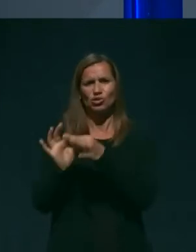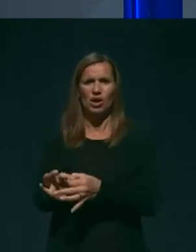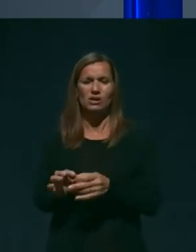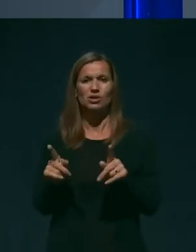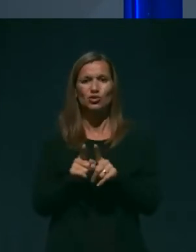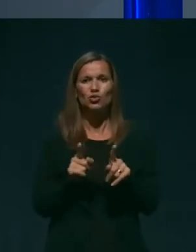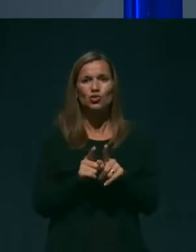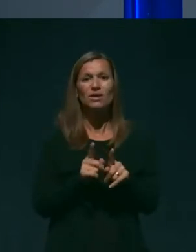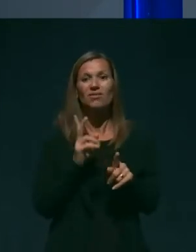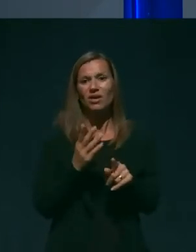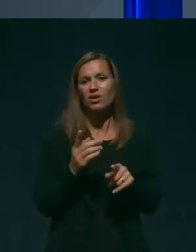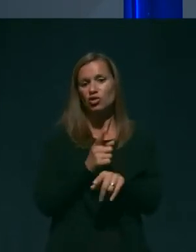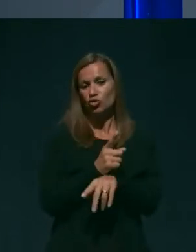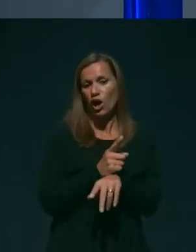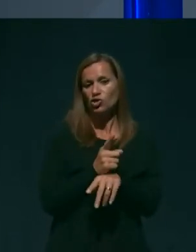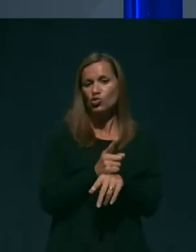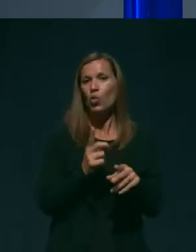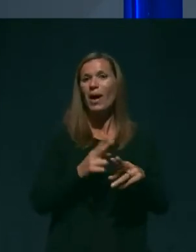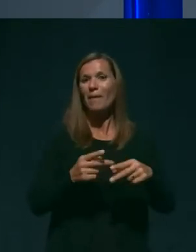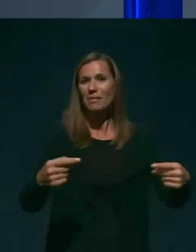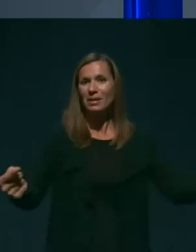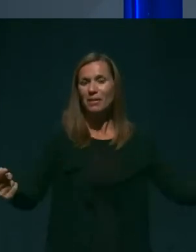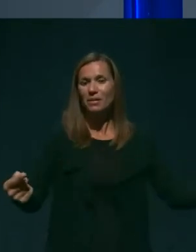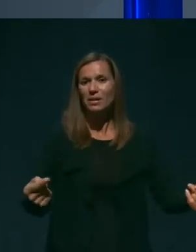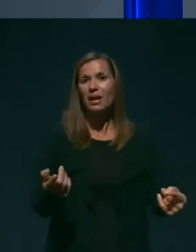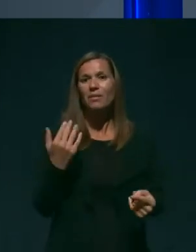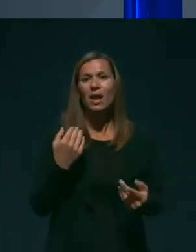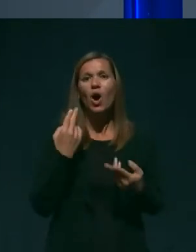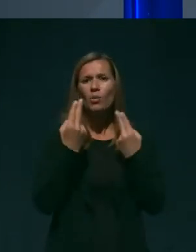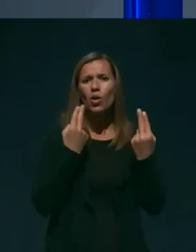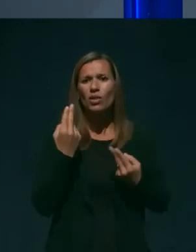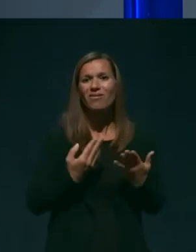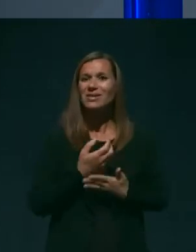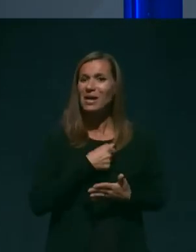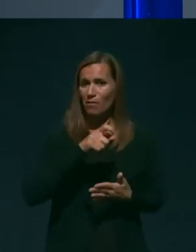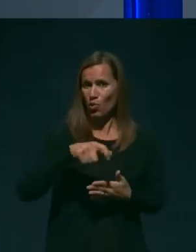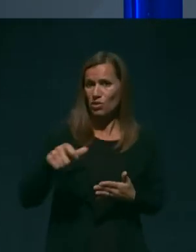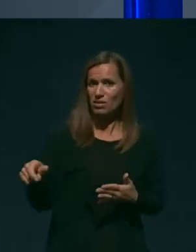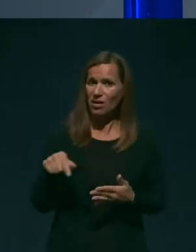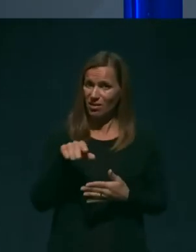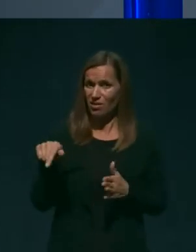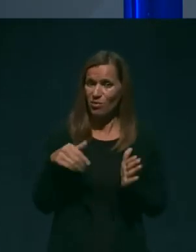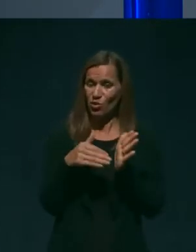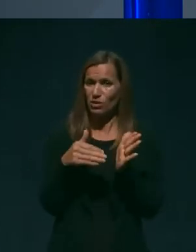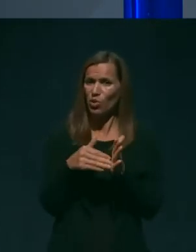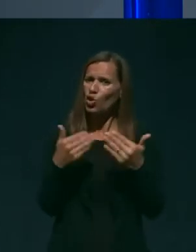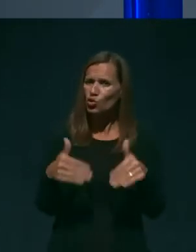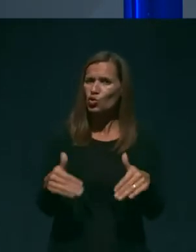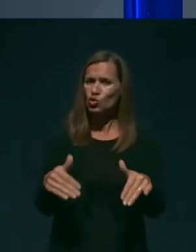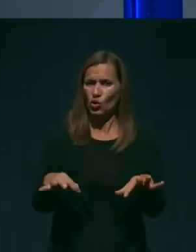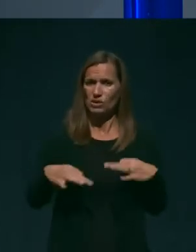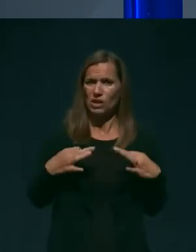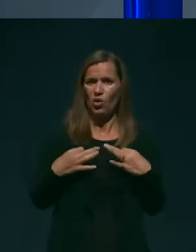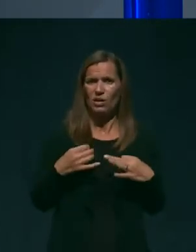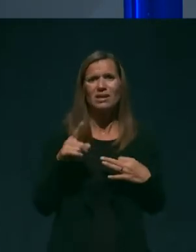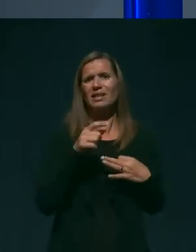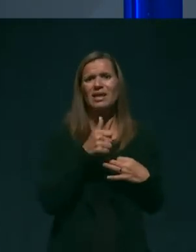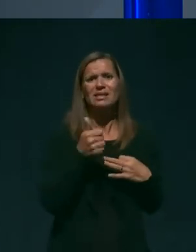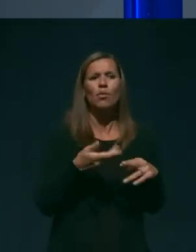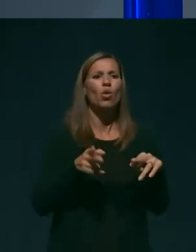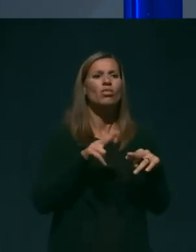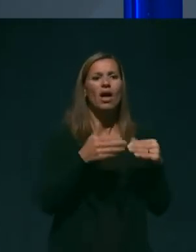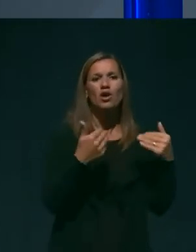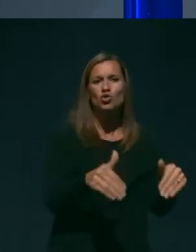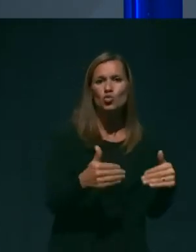epidemije, obravnava za bolnike, ki potrebujajo nujno zdravljanje, pa ne samo najnujnejše,